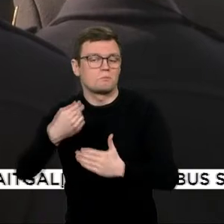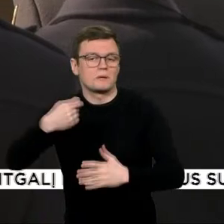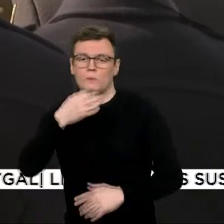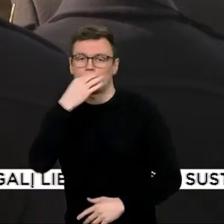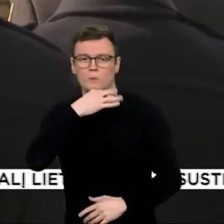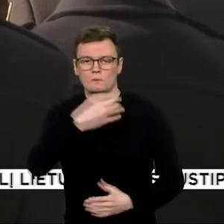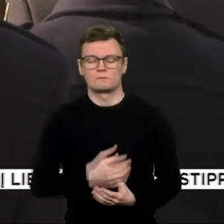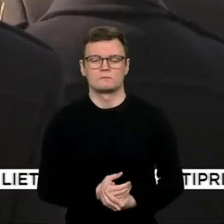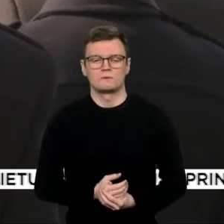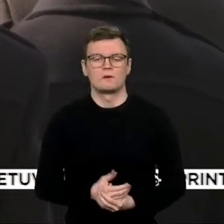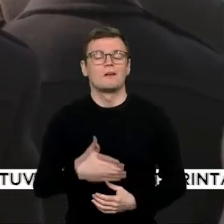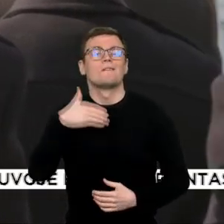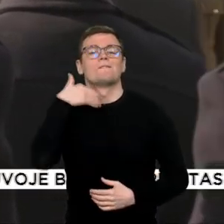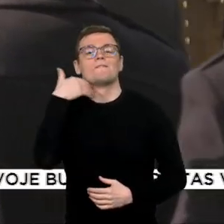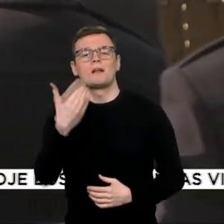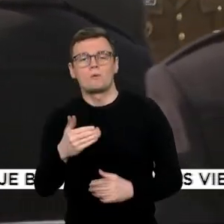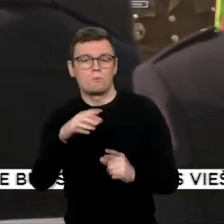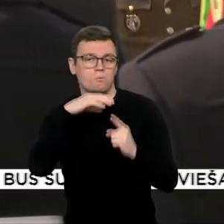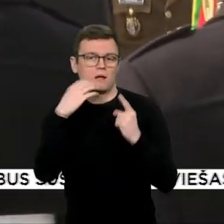panoramoje dienos temoje.